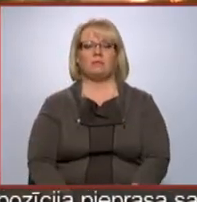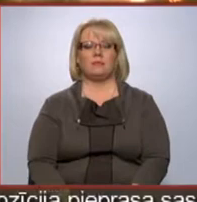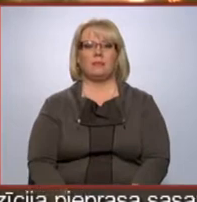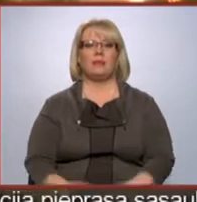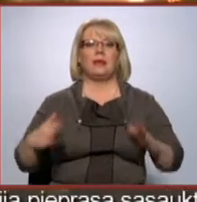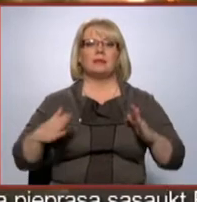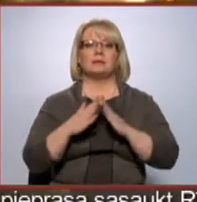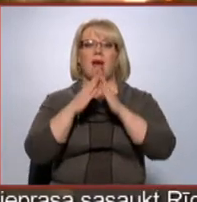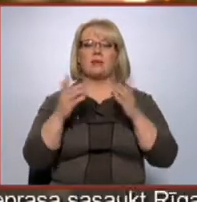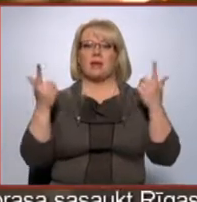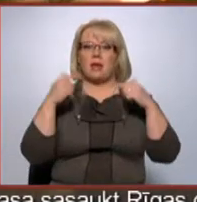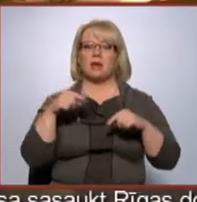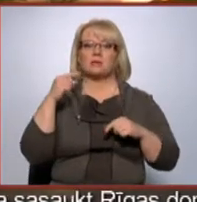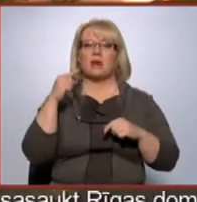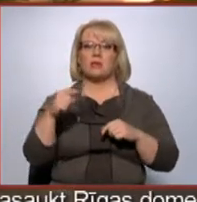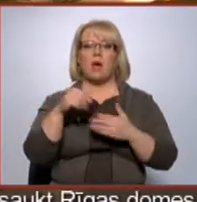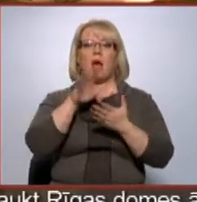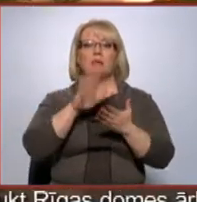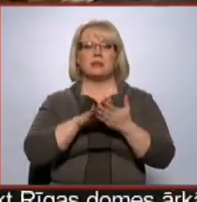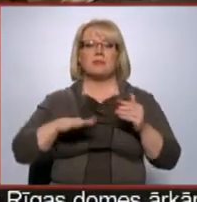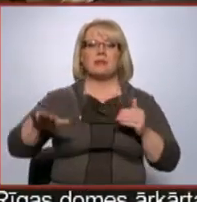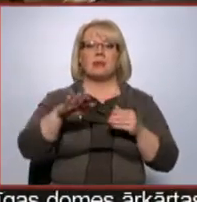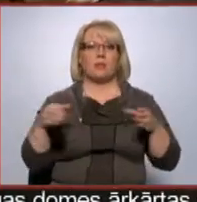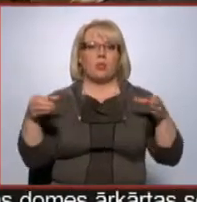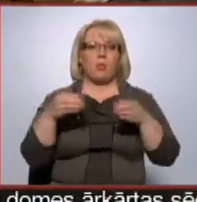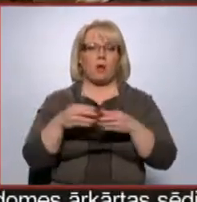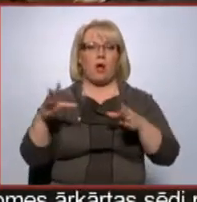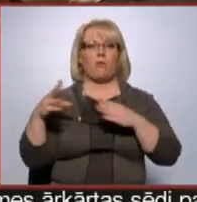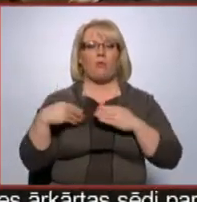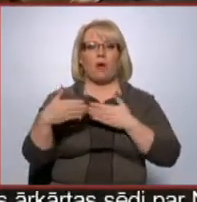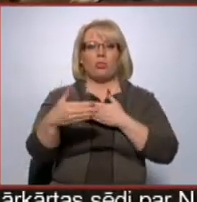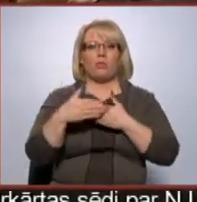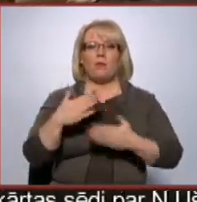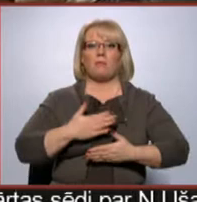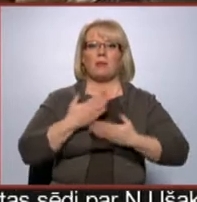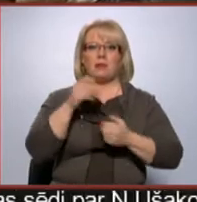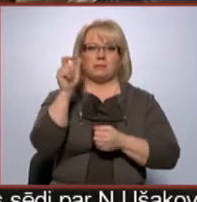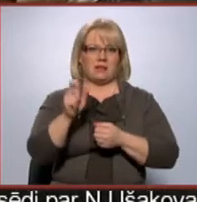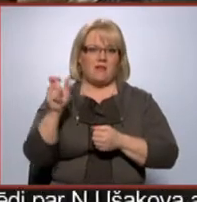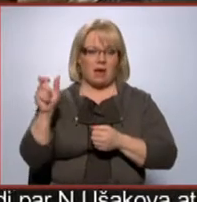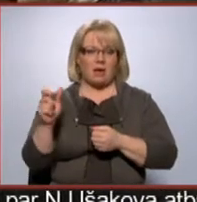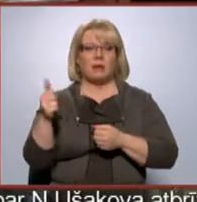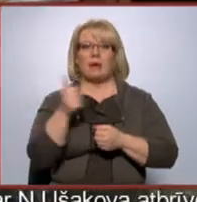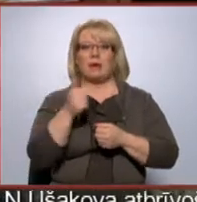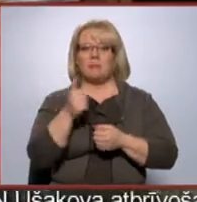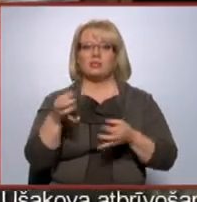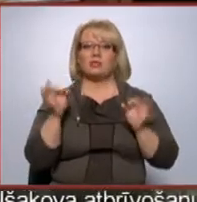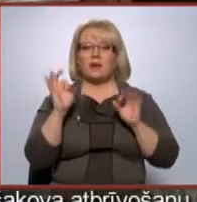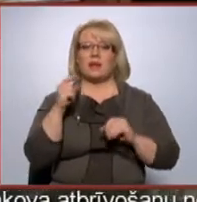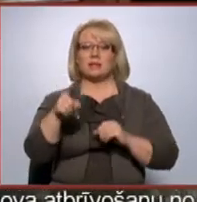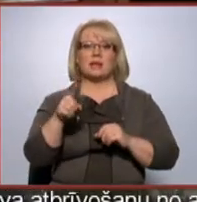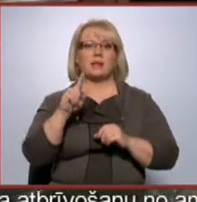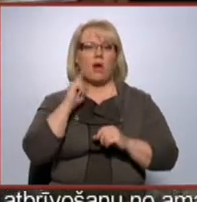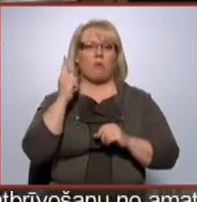Svētki ir laiks, kad tos vēlamies atzīmēt ģimenes lokā kopā ar sev tuvajiem un mīļajiem cilvēkiem. Īpaši svarīgi tas ir